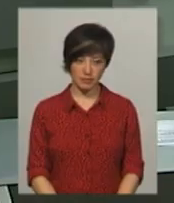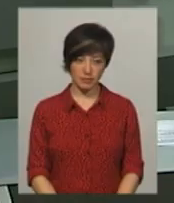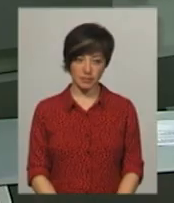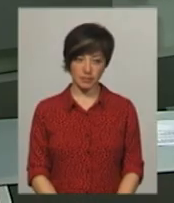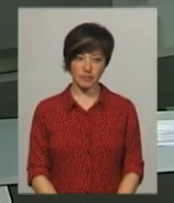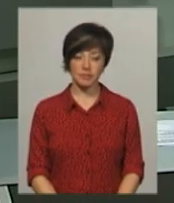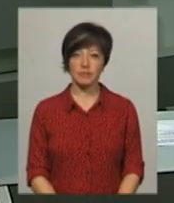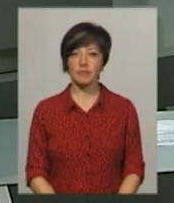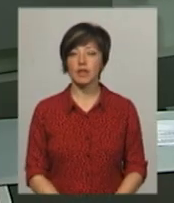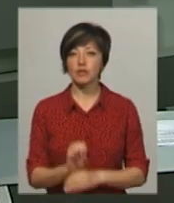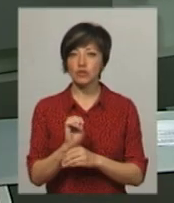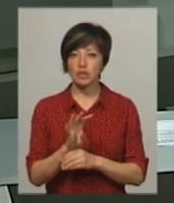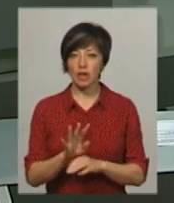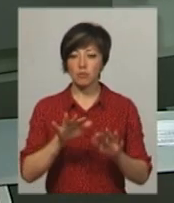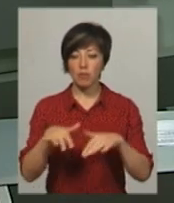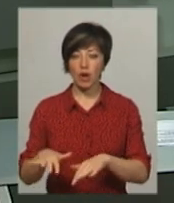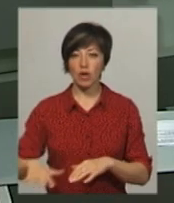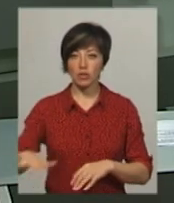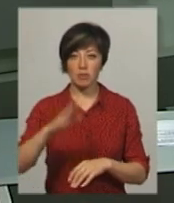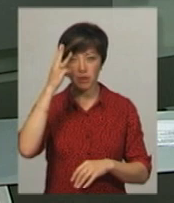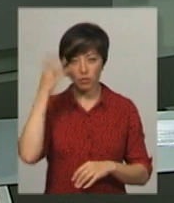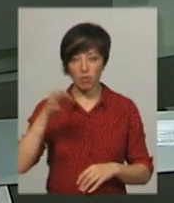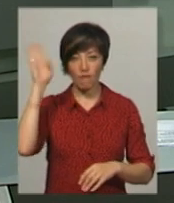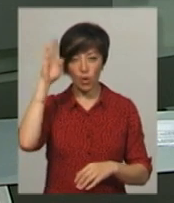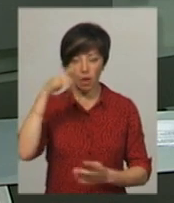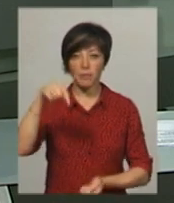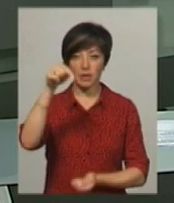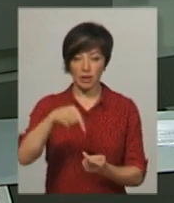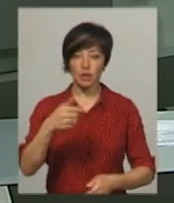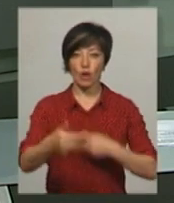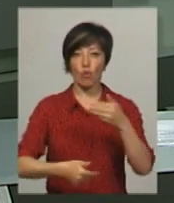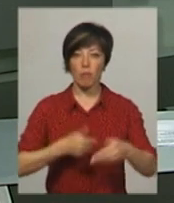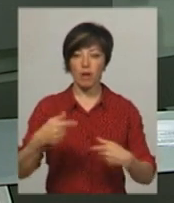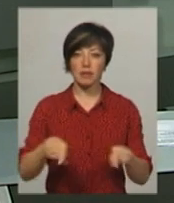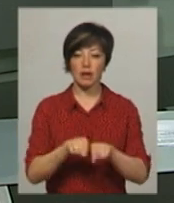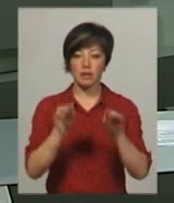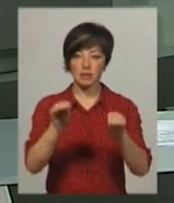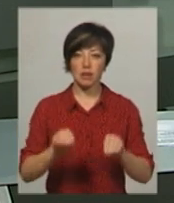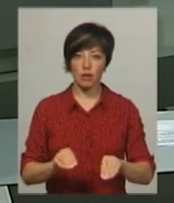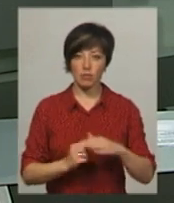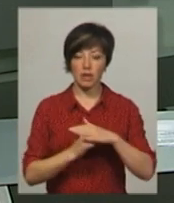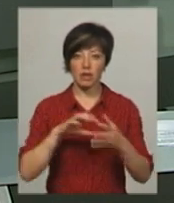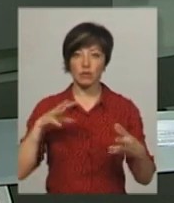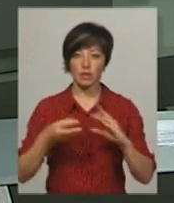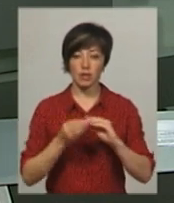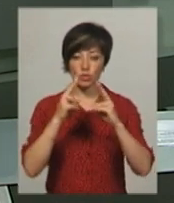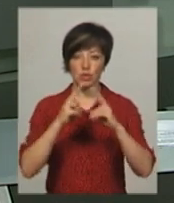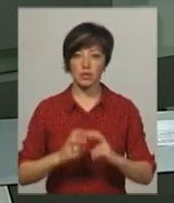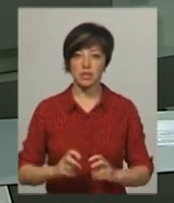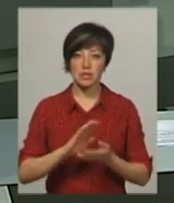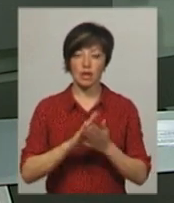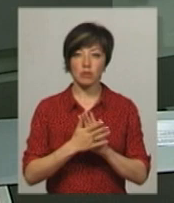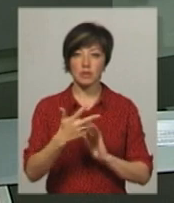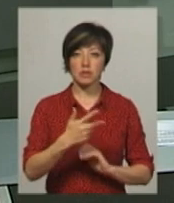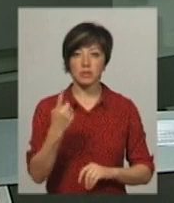На 14 пляжах Хмельницької області вода придатна для купання. Такі дані, опираючись на результати дослідження, станом на